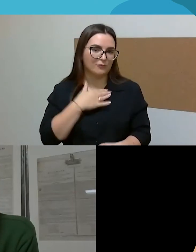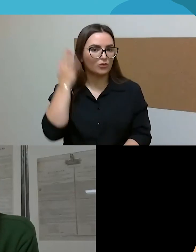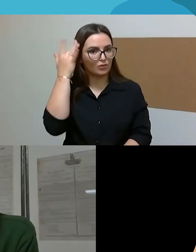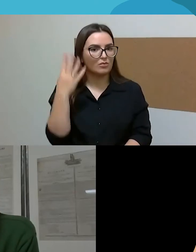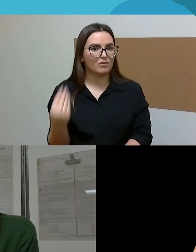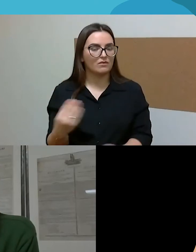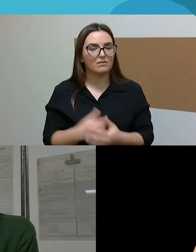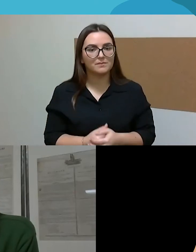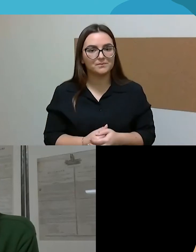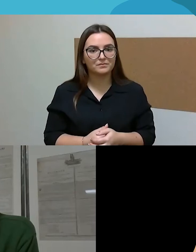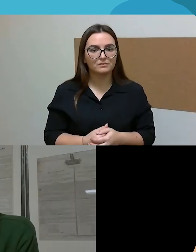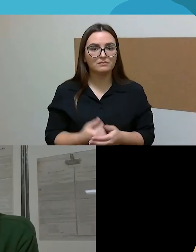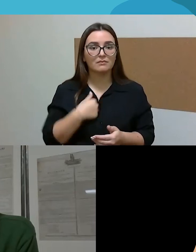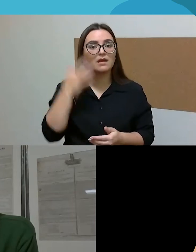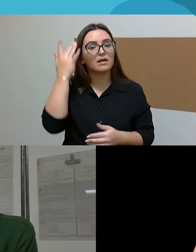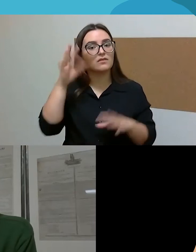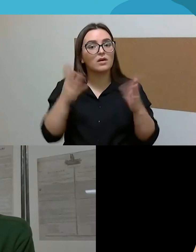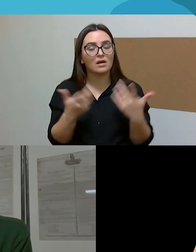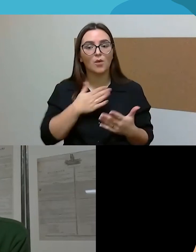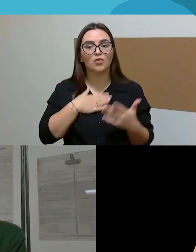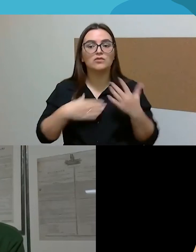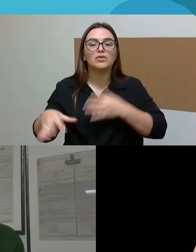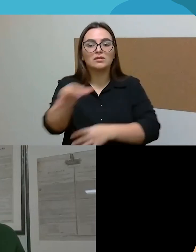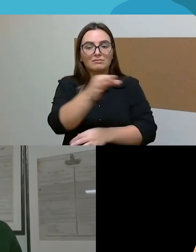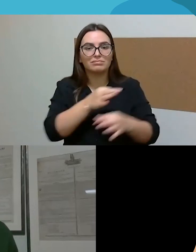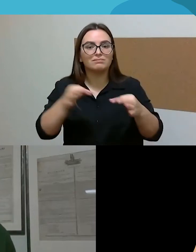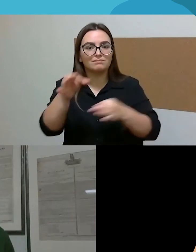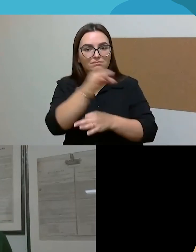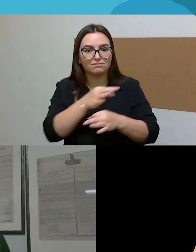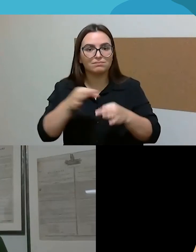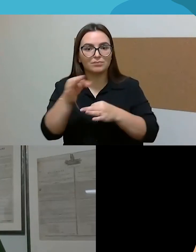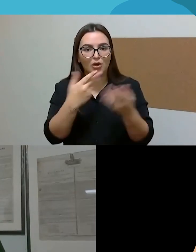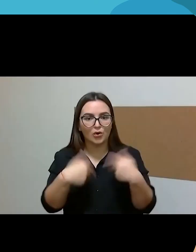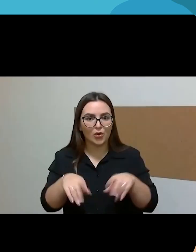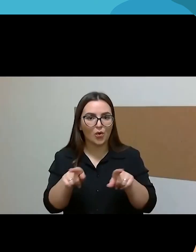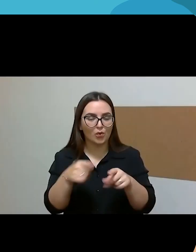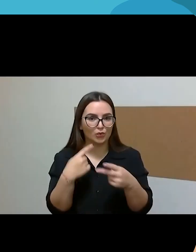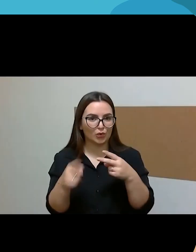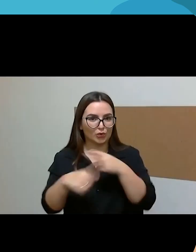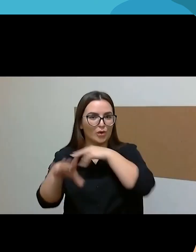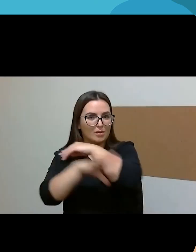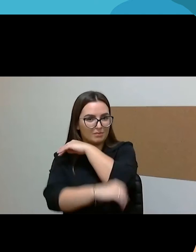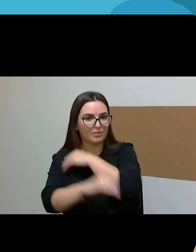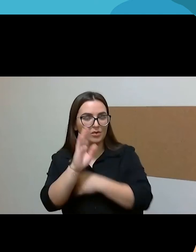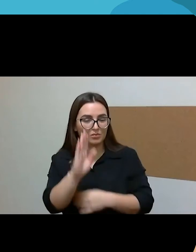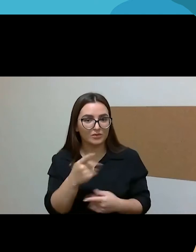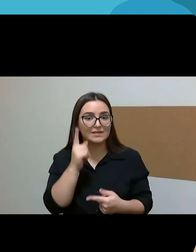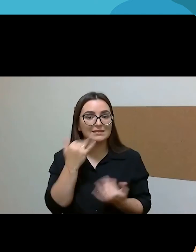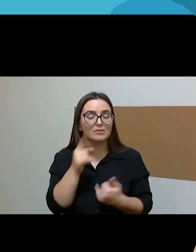Aš galvoju, mūsų pokaipis pamažu vis tiek, juda į antrą pusę, į pabaigą, tai norsi